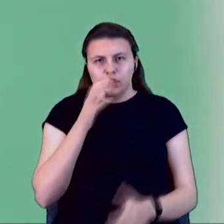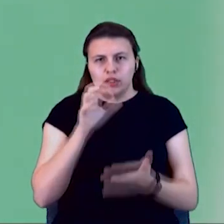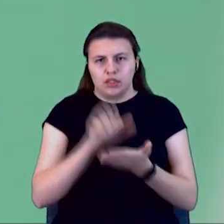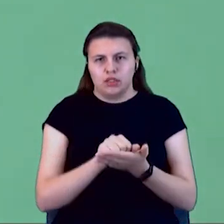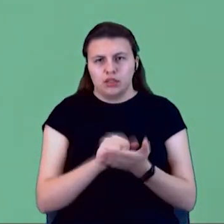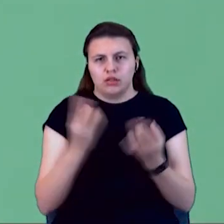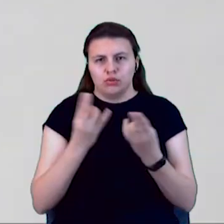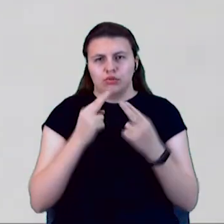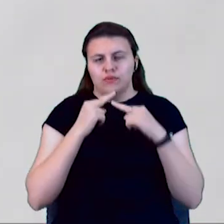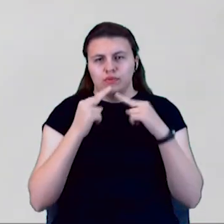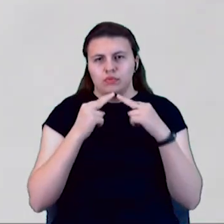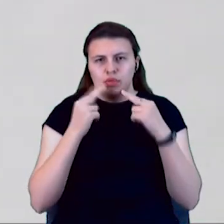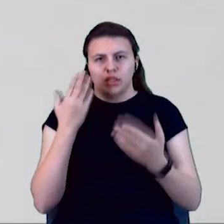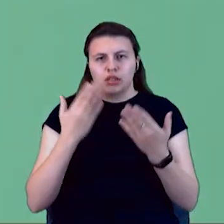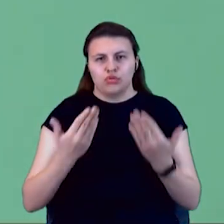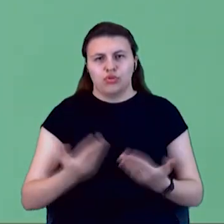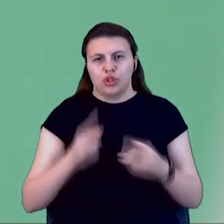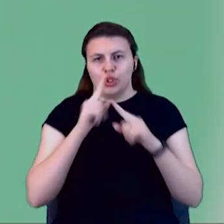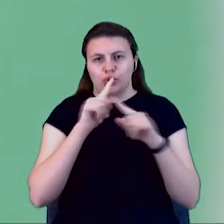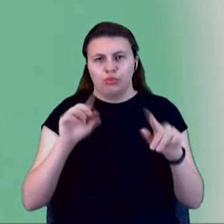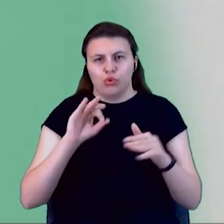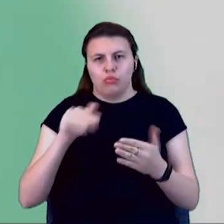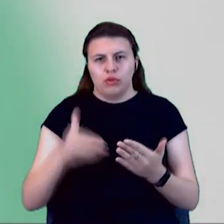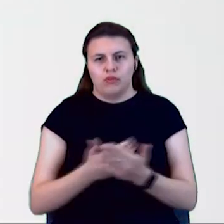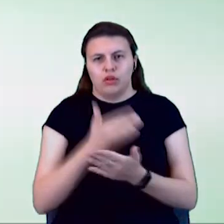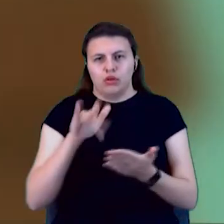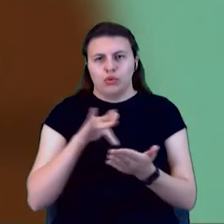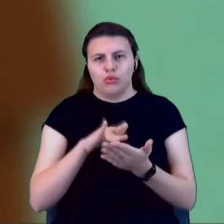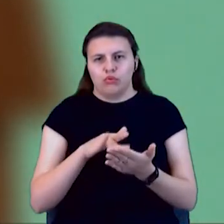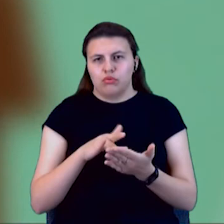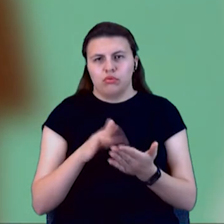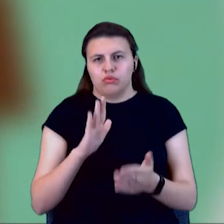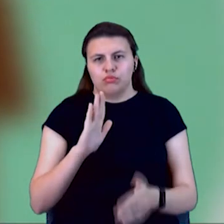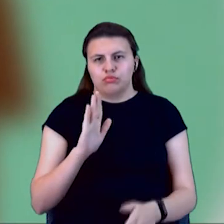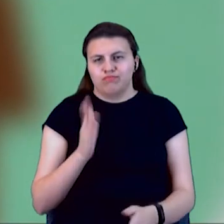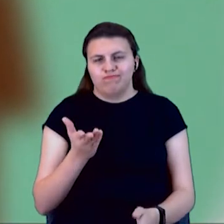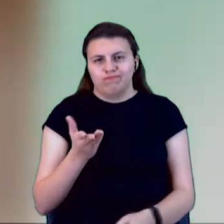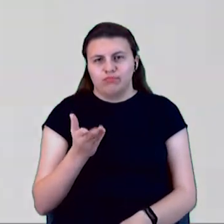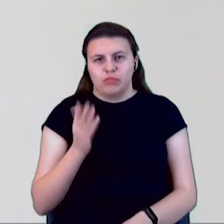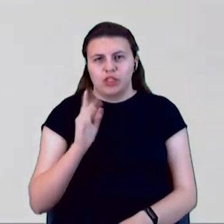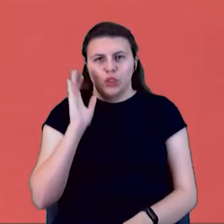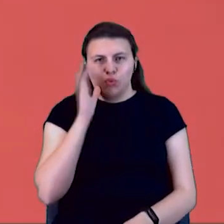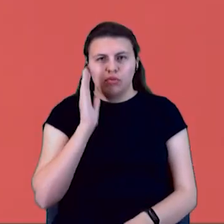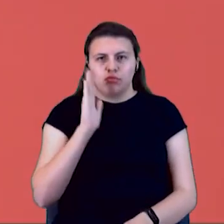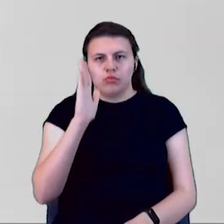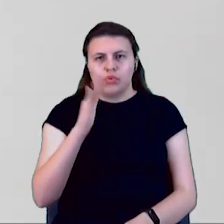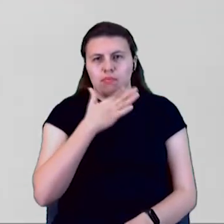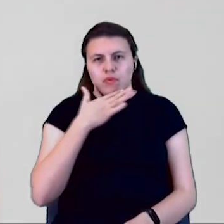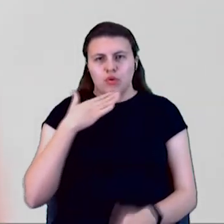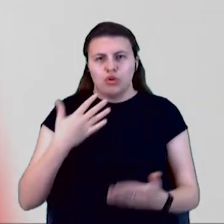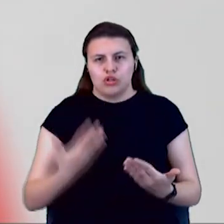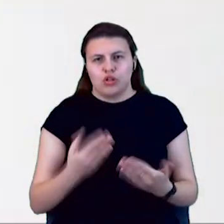Якщо житло не буде обновлятися, то місті вряд ли буде мати серйозні перспективи. Тим більше, що багато житло фонду вже